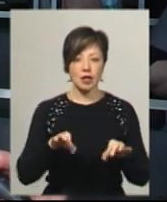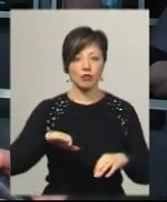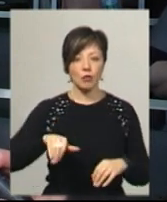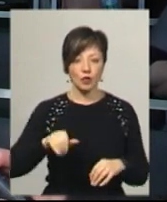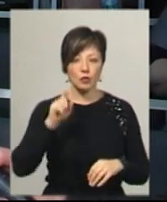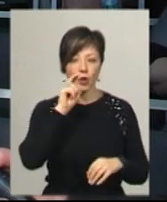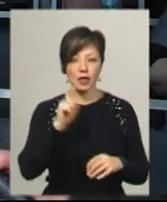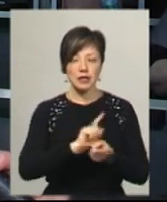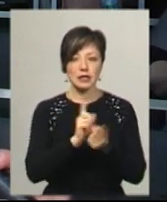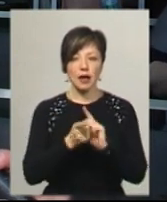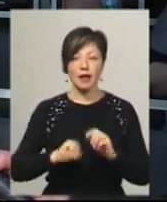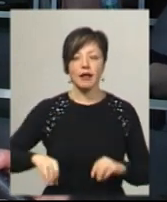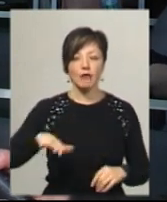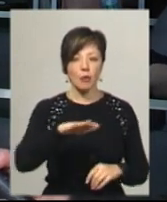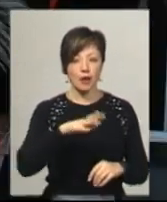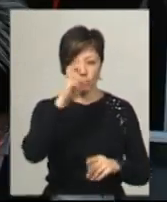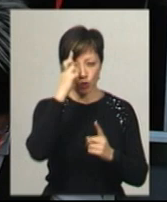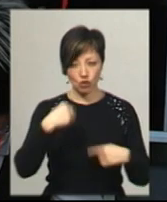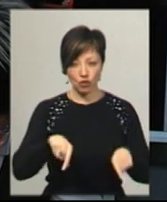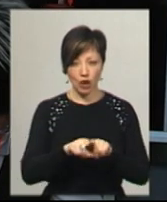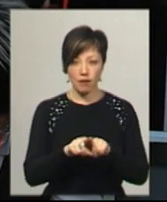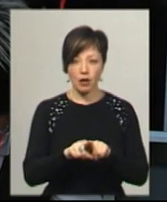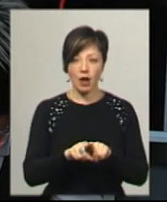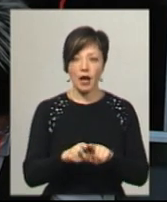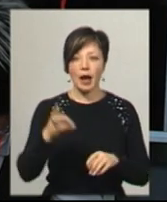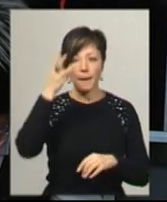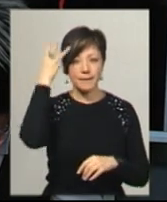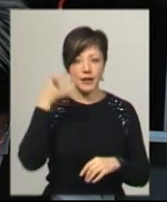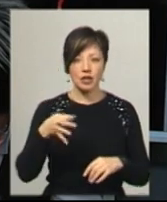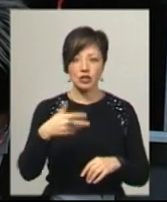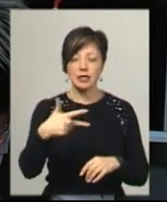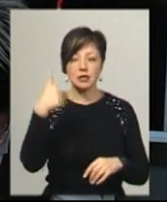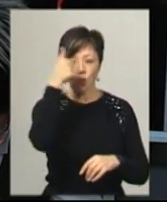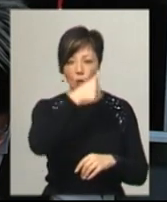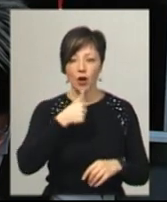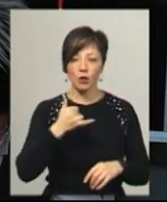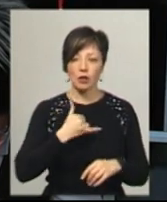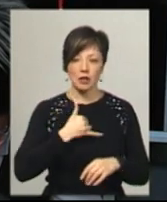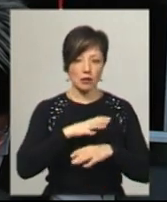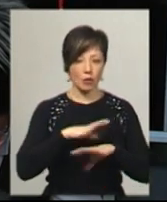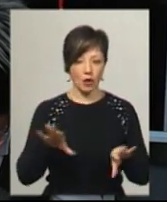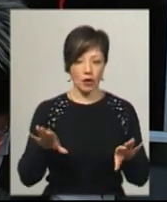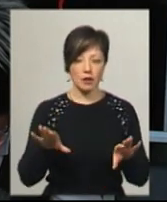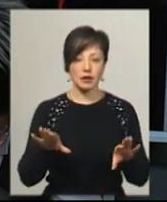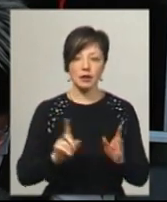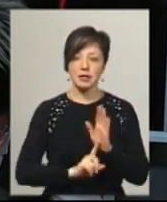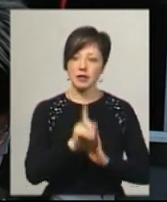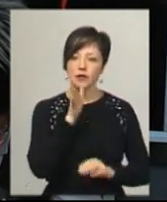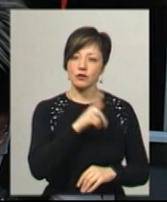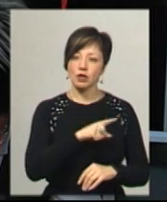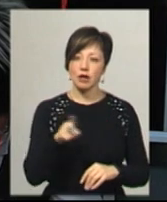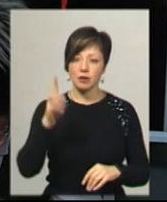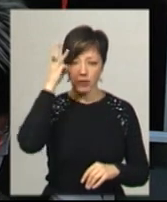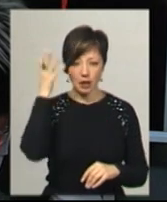щоб Україна стала європейською державою. Та, як Хмельниччина ще за 30 років у нас не була, то настав час, щоб